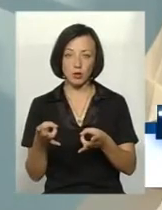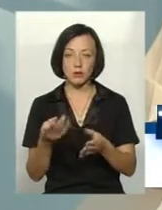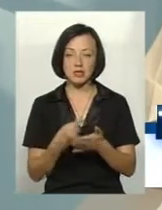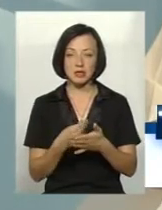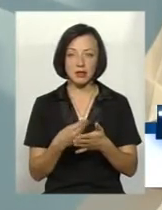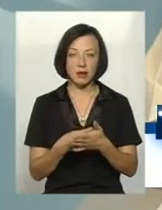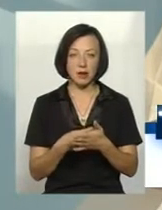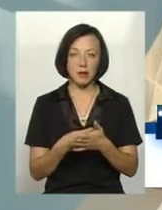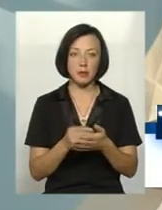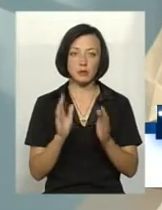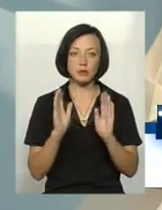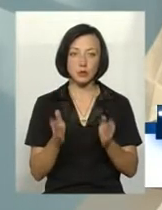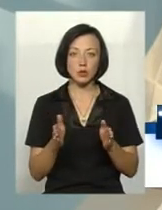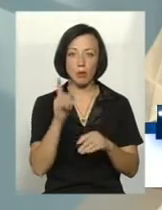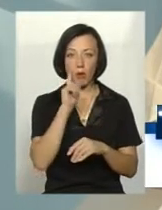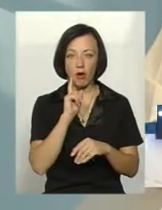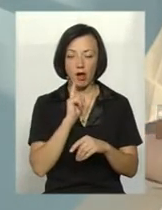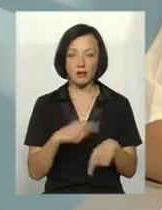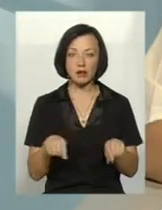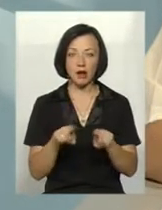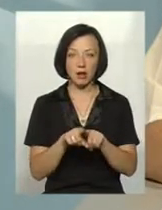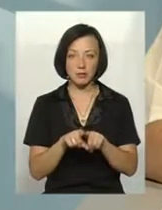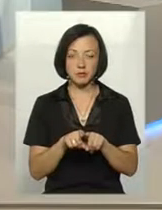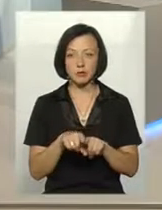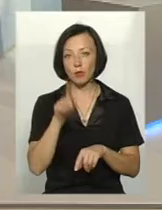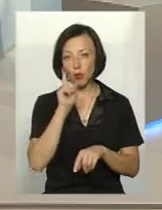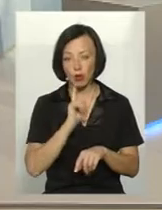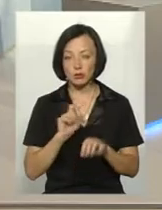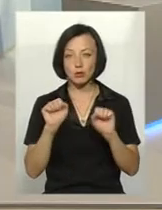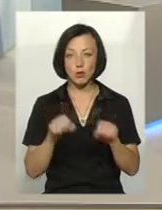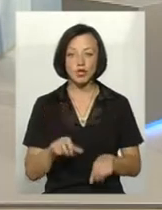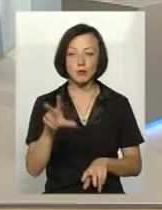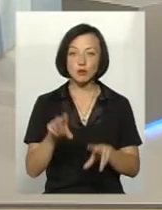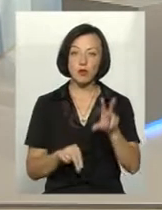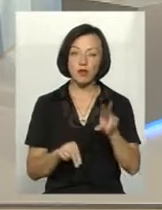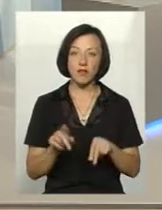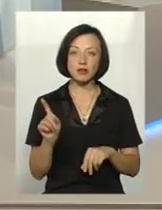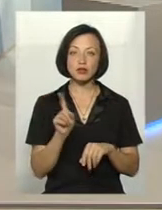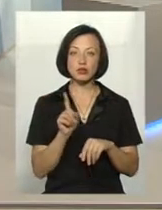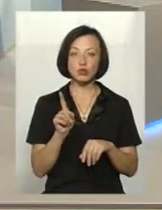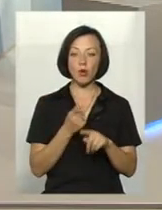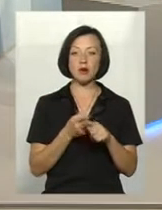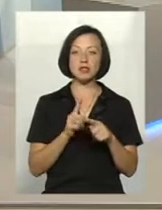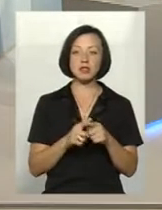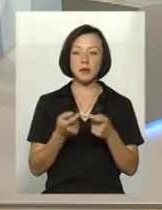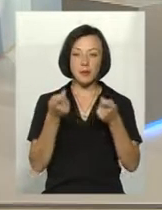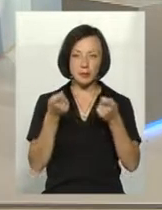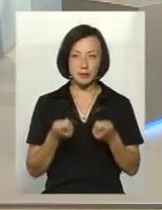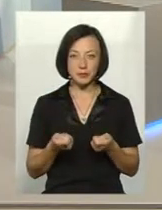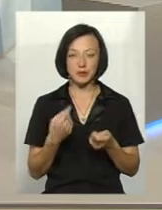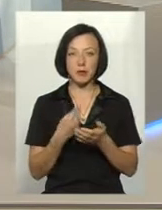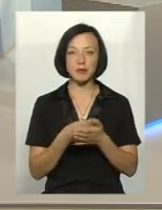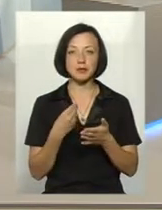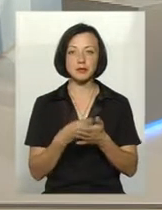ціна буде поки така, що. Тобто, поки що можемо сподіватися, що оте незначне зниження ціни